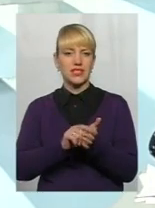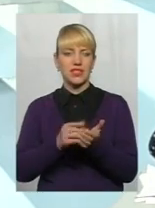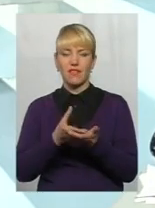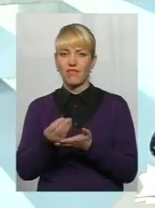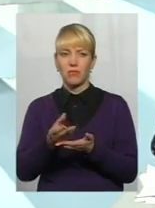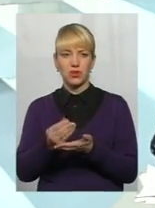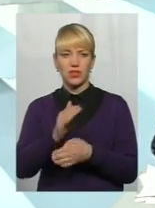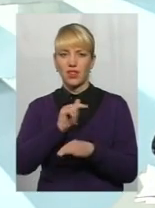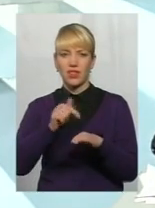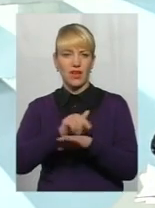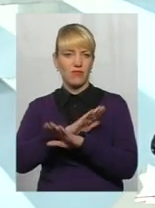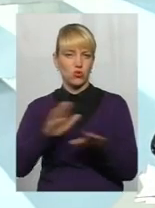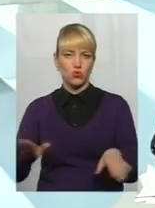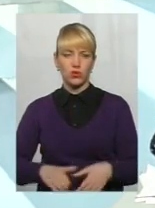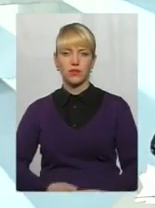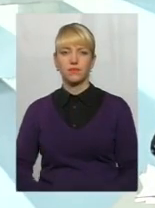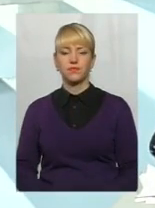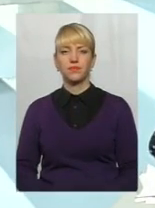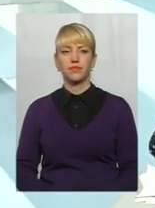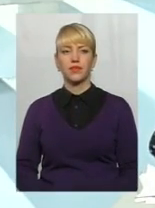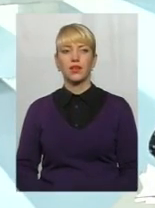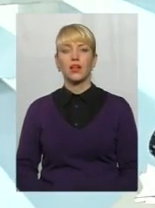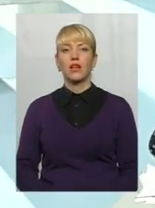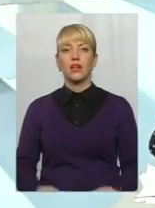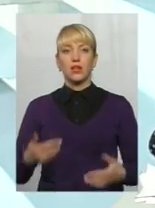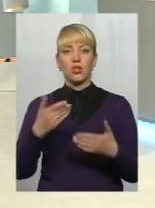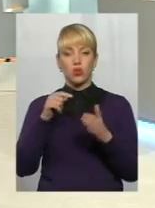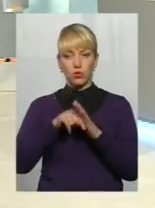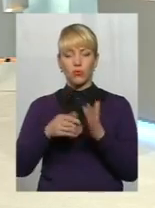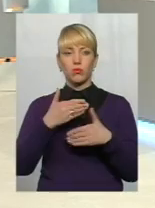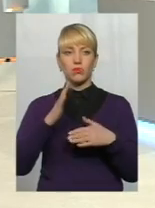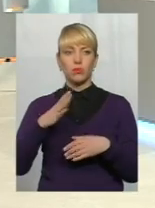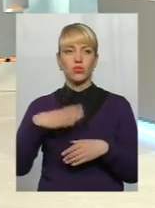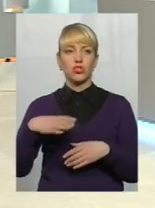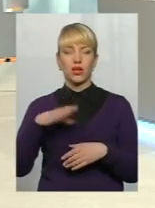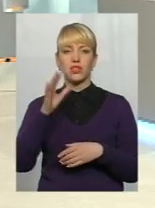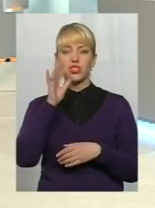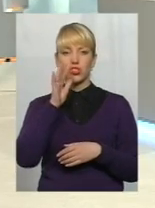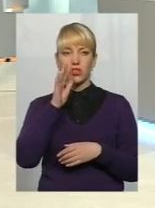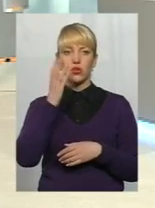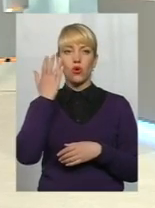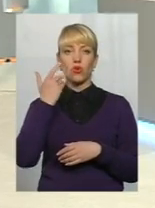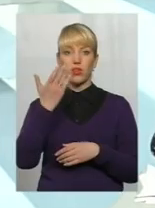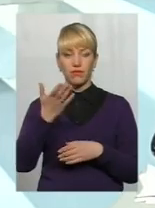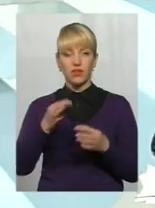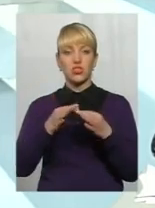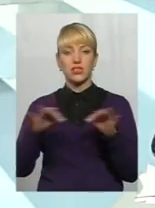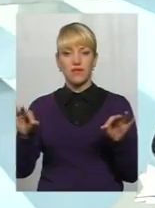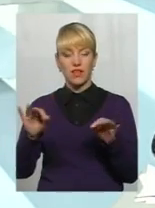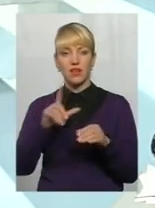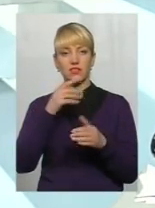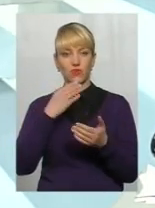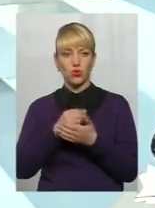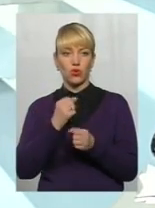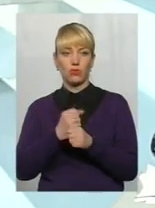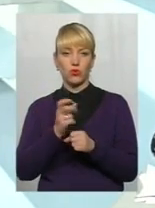не побачите. Тобто ми будемо чекати того часу заявленого державу. тільки звільняєтеся, ви